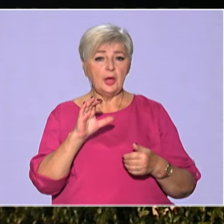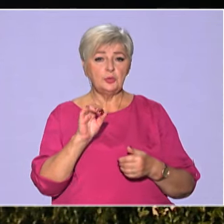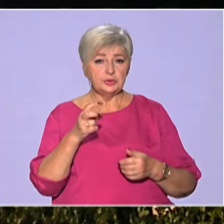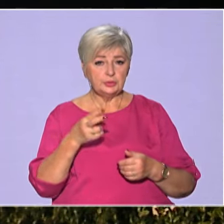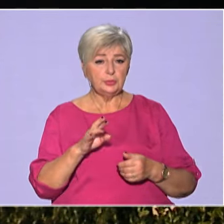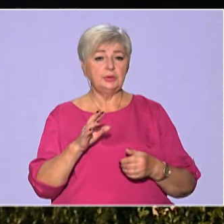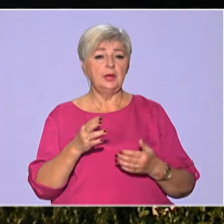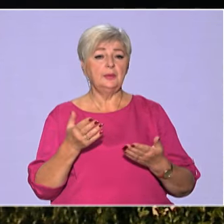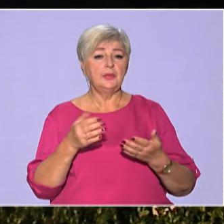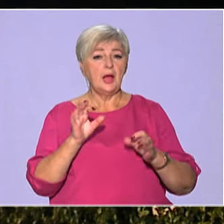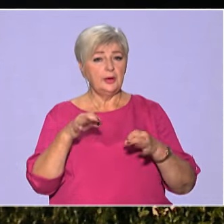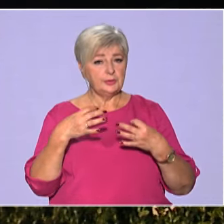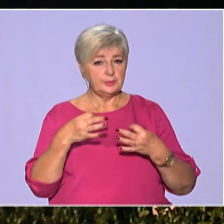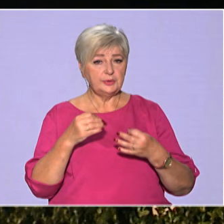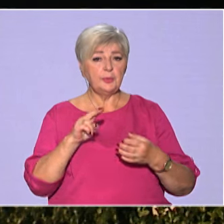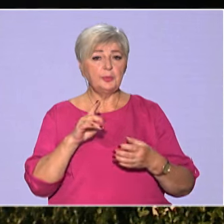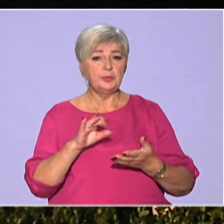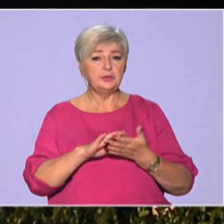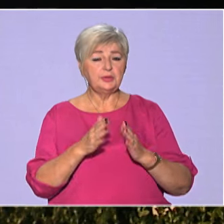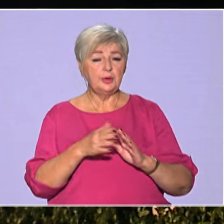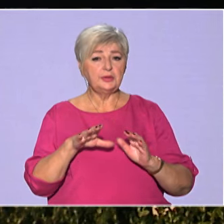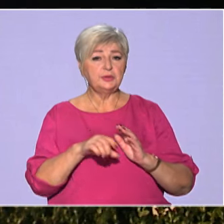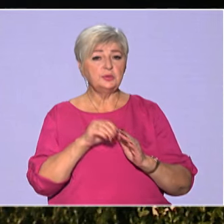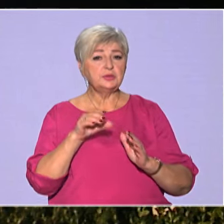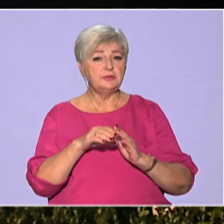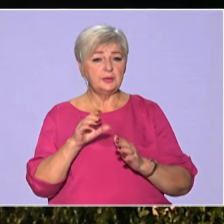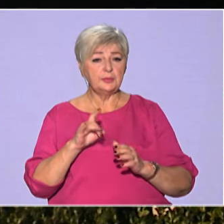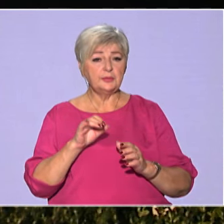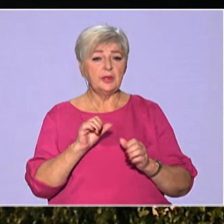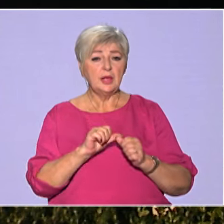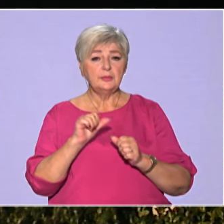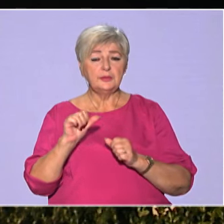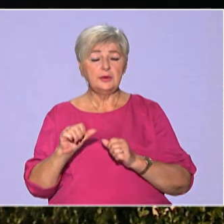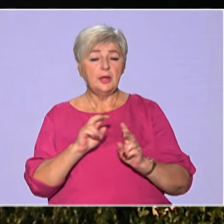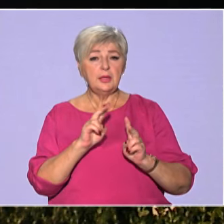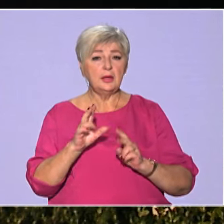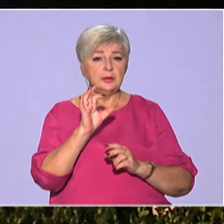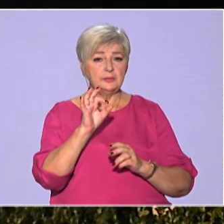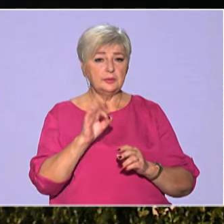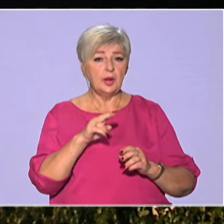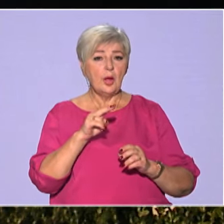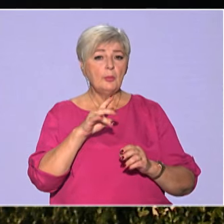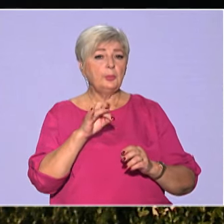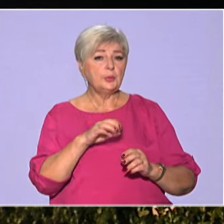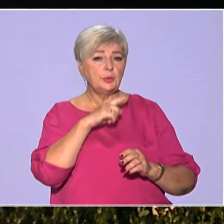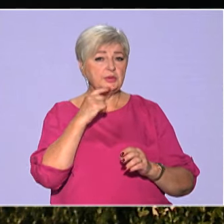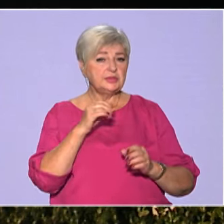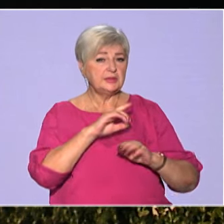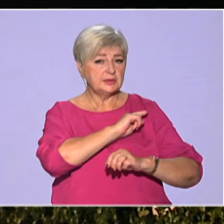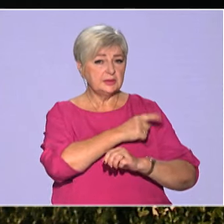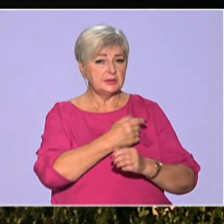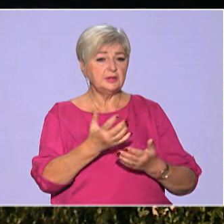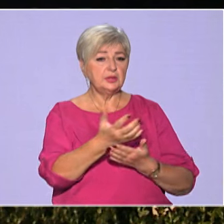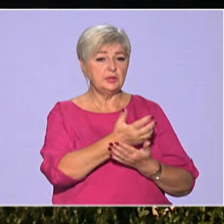Соню. Прошу розповісти про ситуацію з виборами. Зокрема, який відсоток проросійські сили там набрали, що